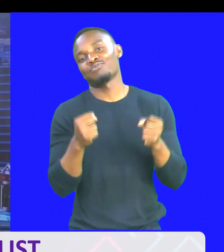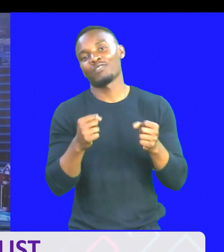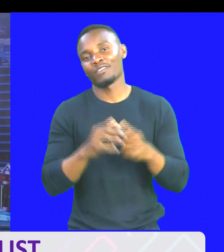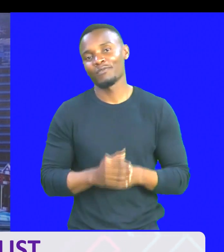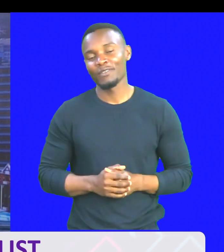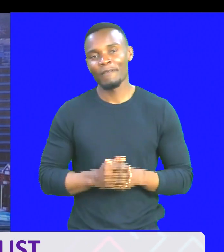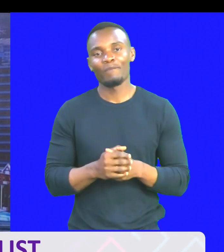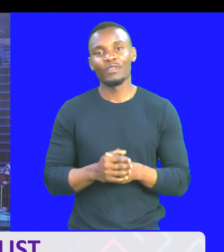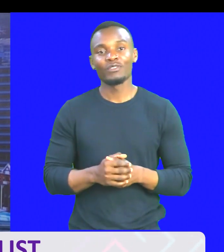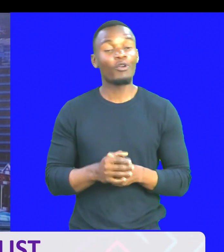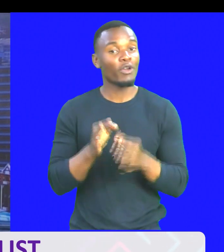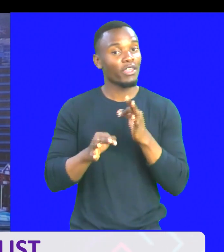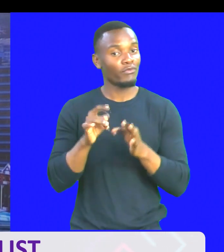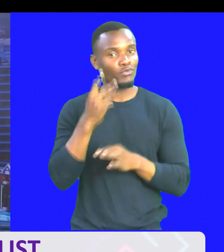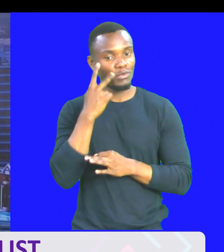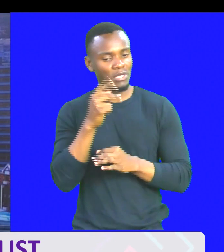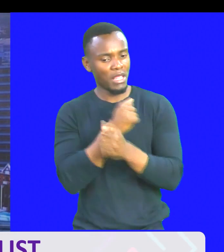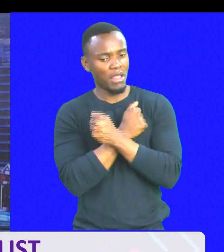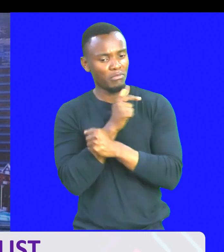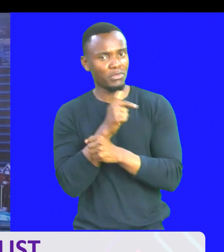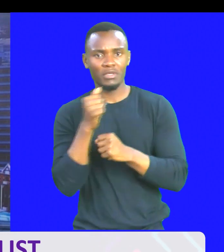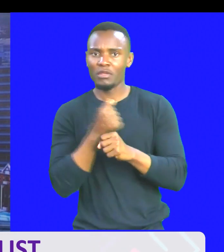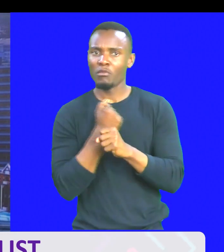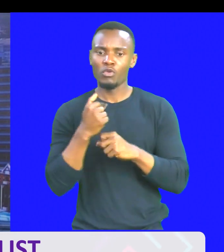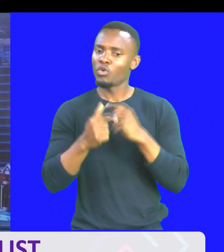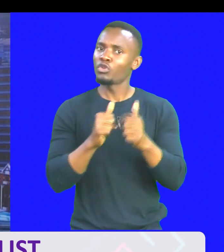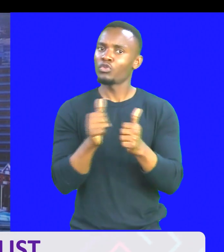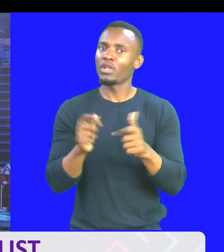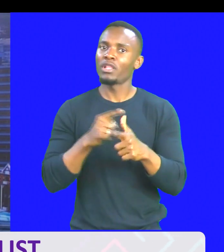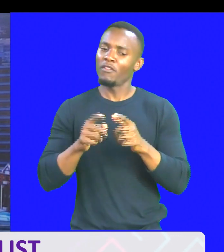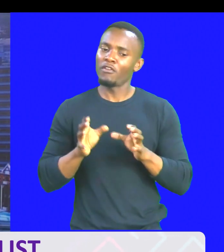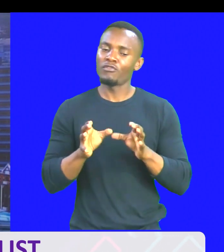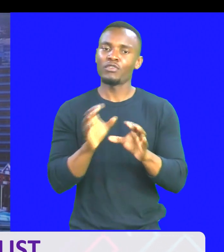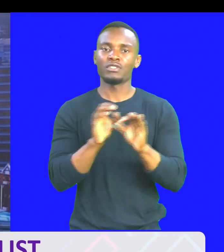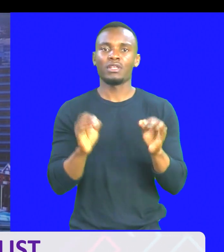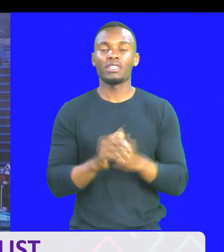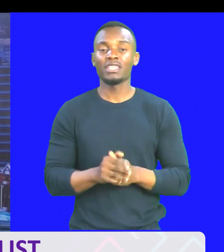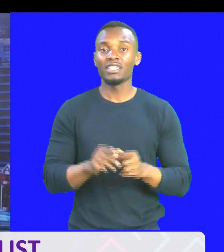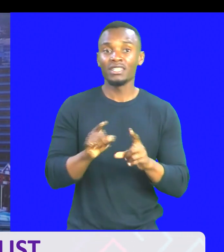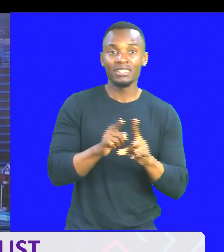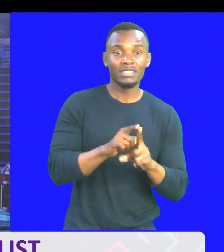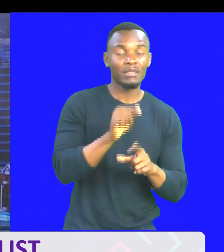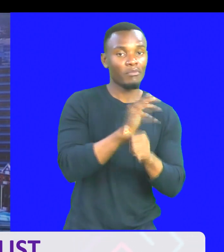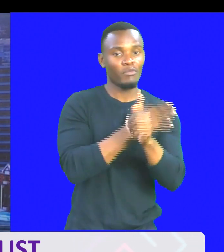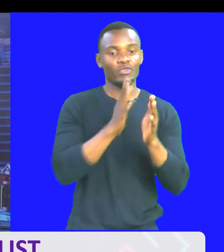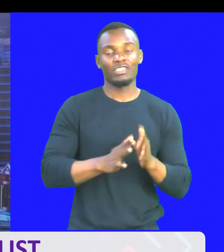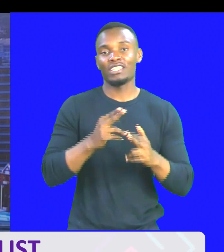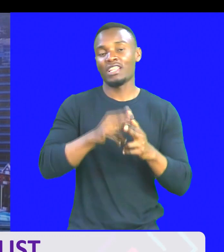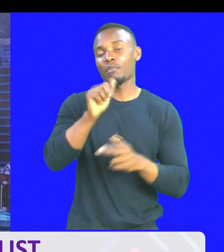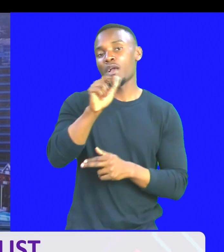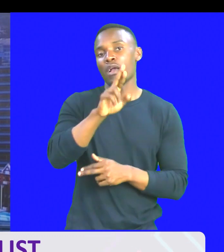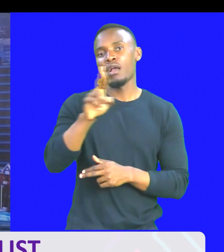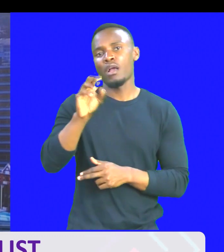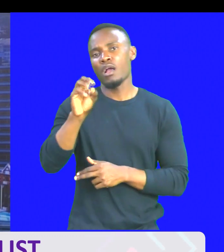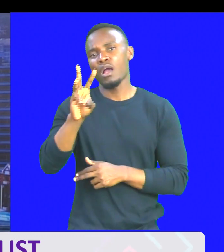just in case, mazei kitu wa yezi meka, usijifos pali. Unaona, arbo anajaribu kutupiga hapa. Misemu kidogo, ati,